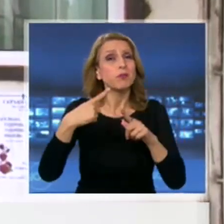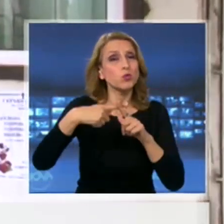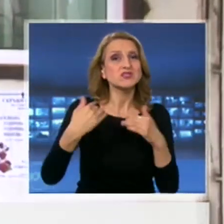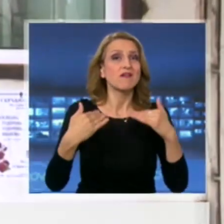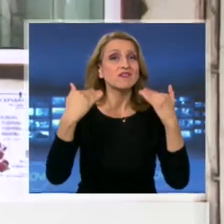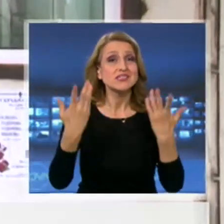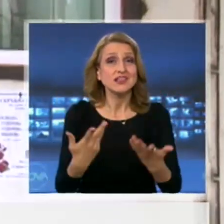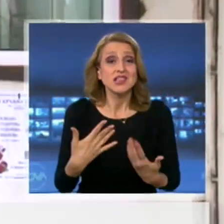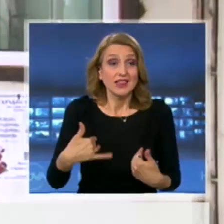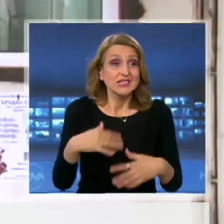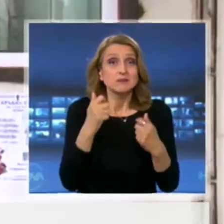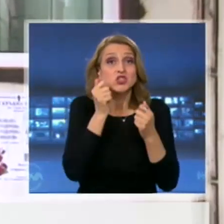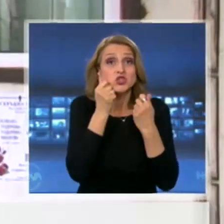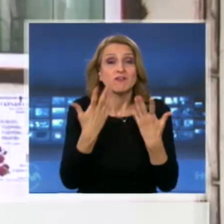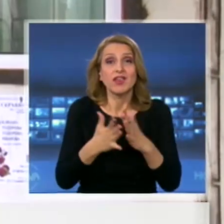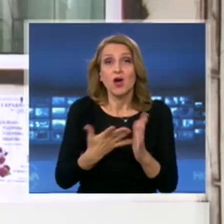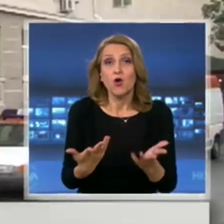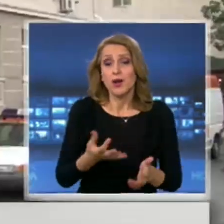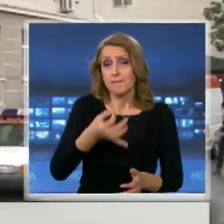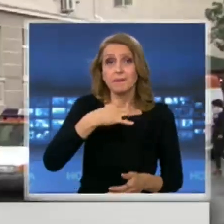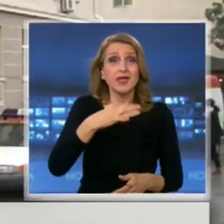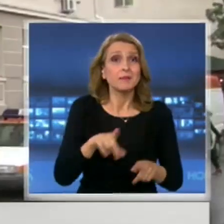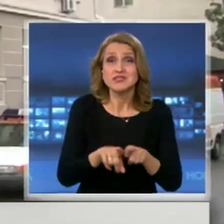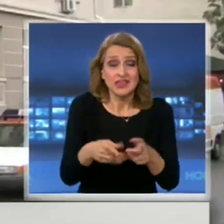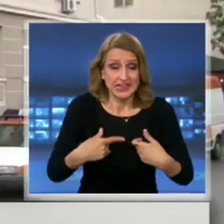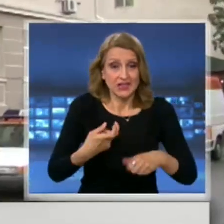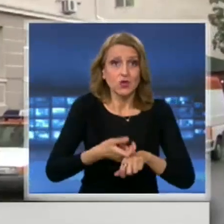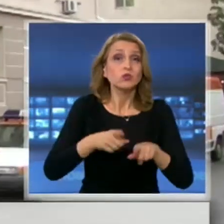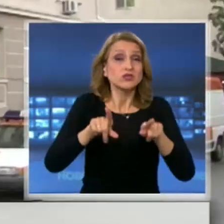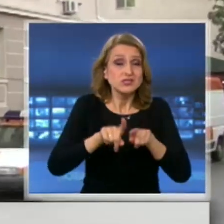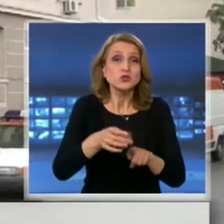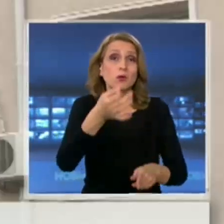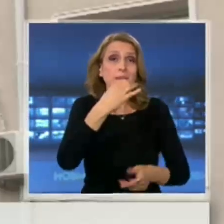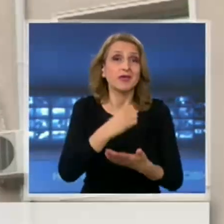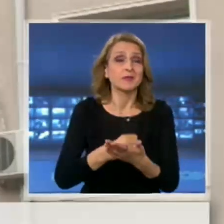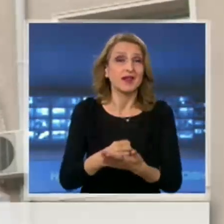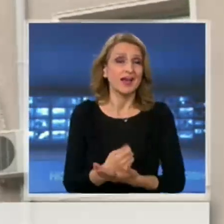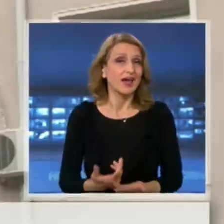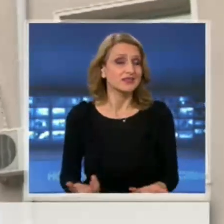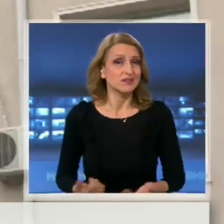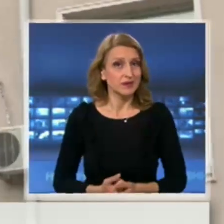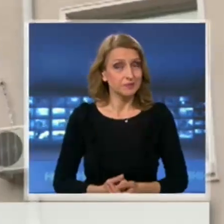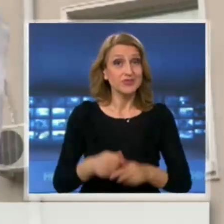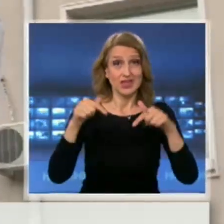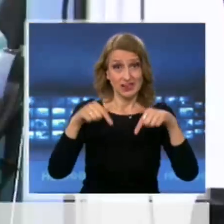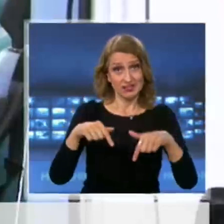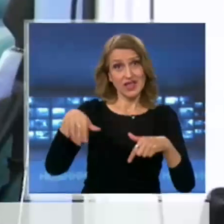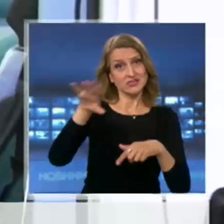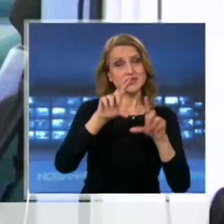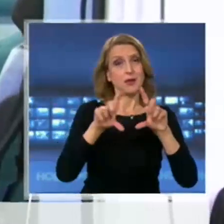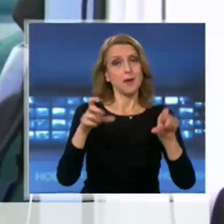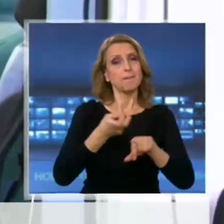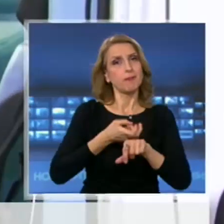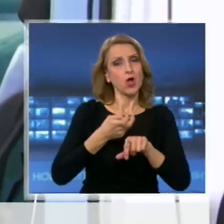Живи хора сме всеки, пие някакви лекарства. Днес многопрофилната болница за активно лечение в Сливен привидно е спокойно.